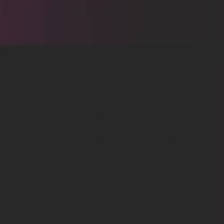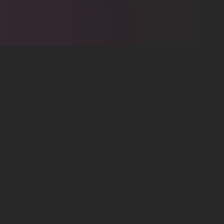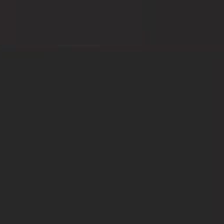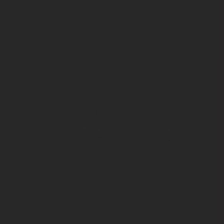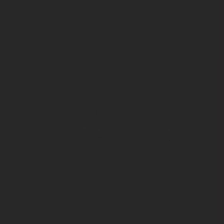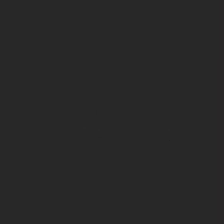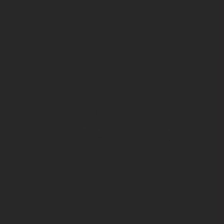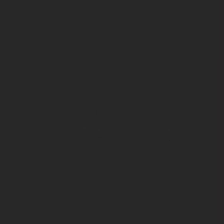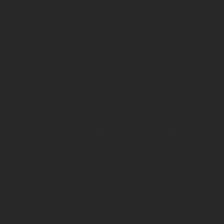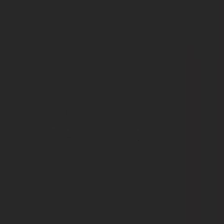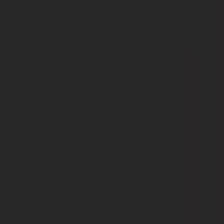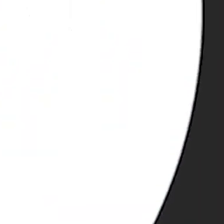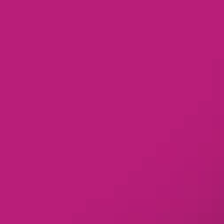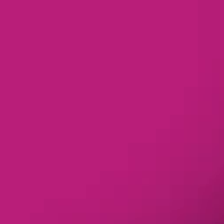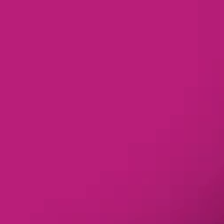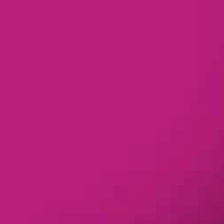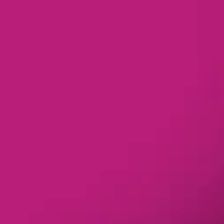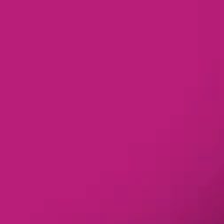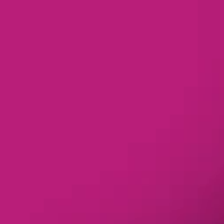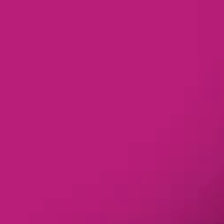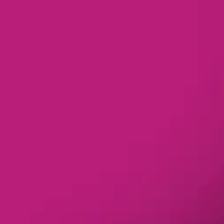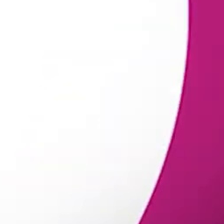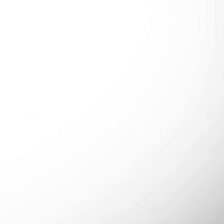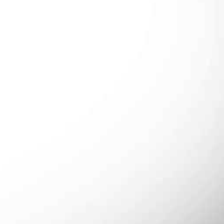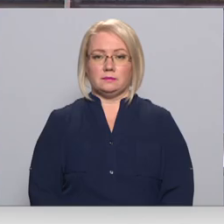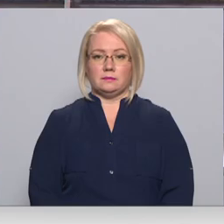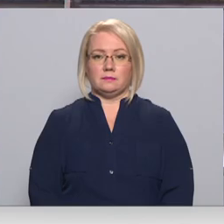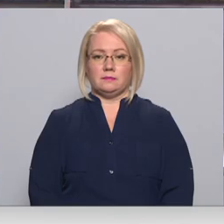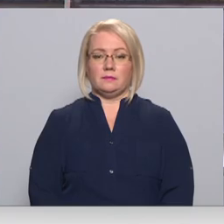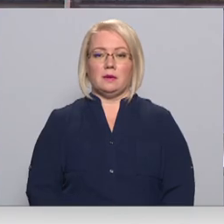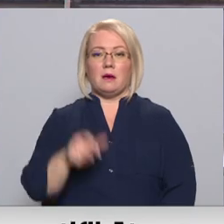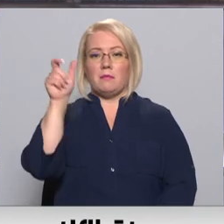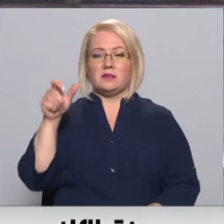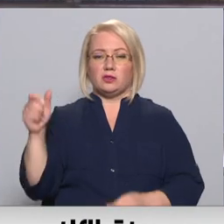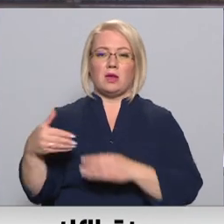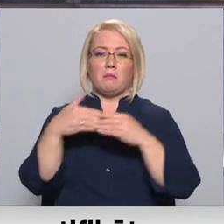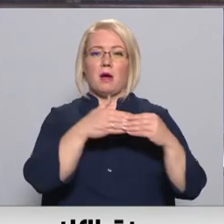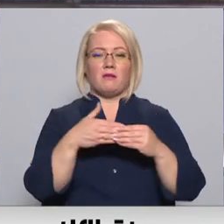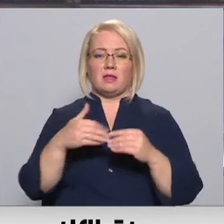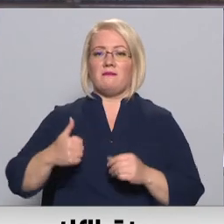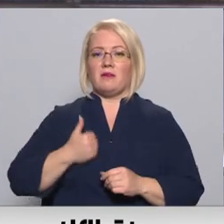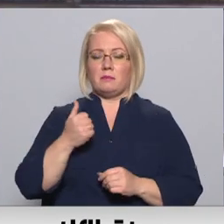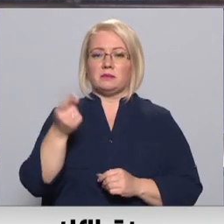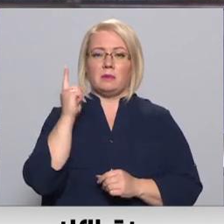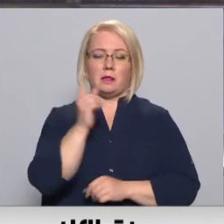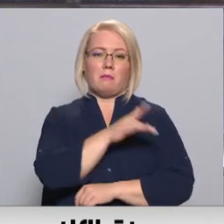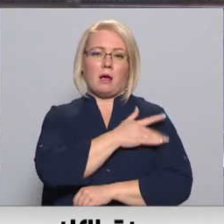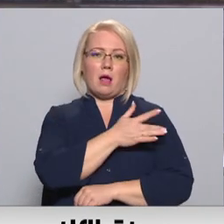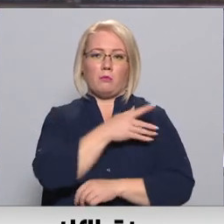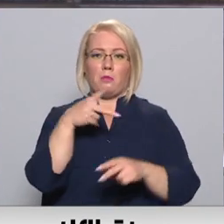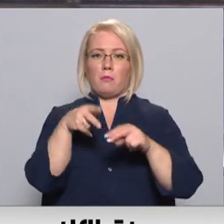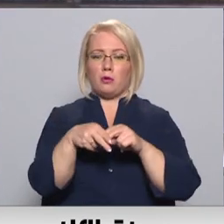Re! Viss ēters ir te! Pasažieru pārvedātāji brīdina par pakalpojumu